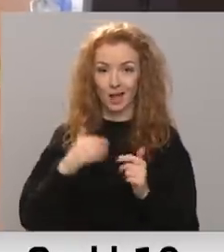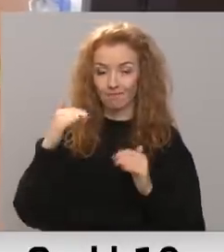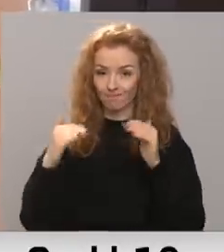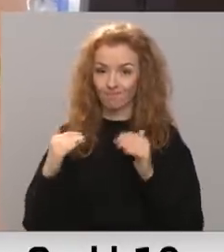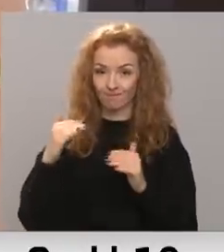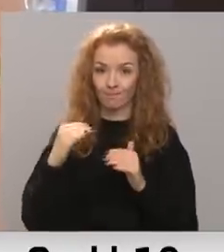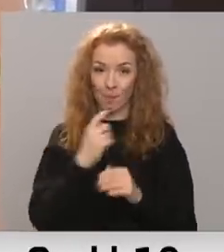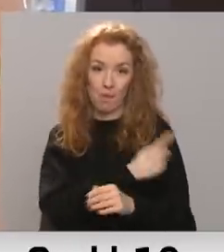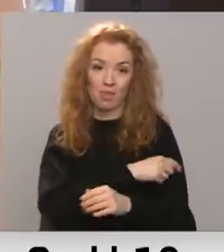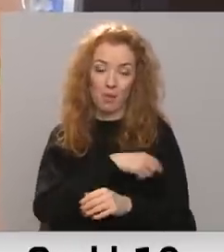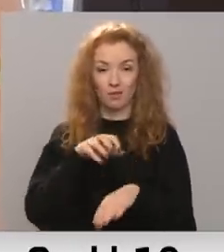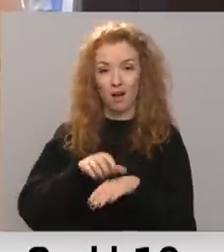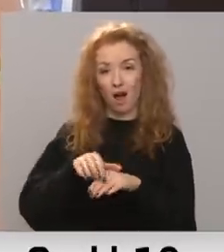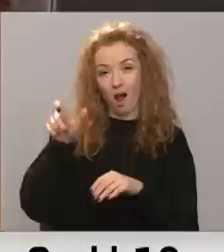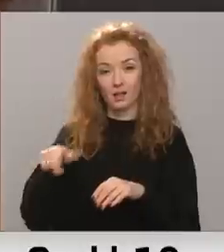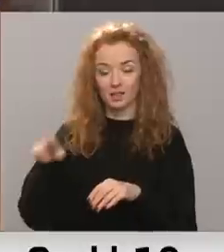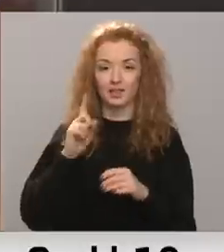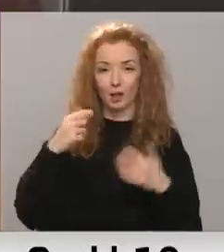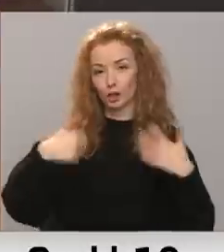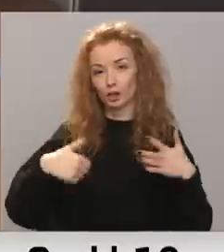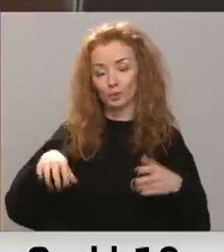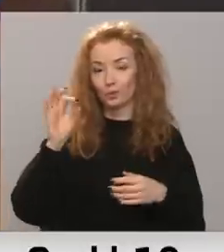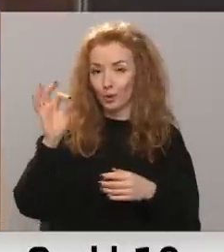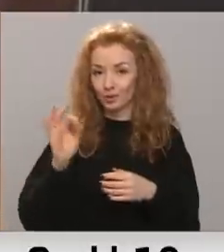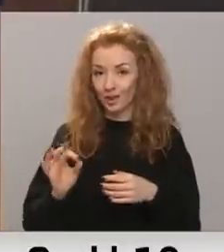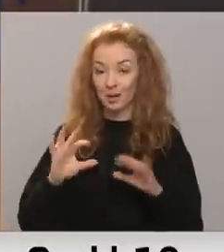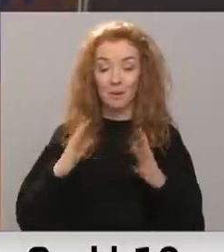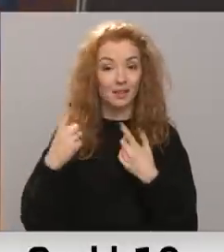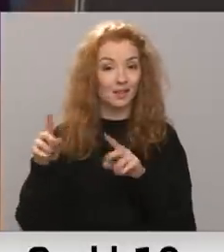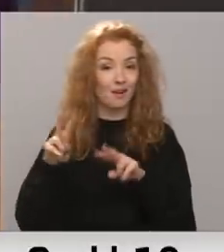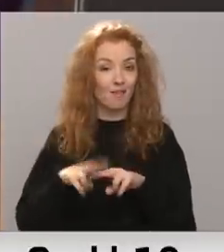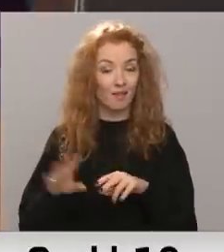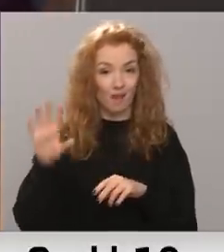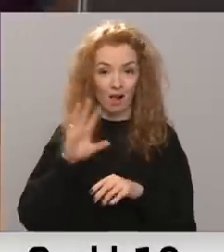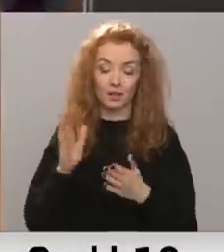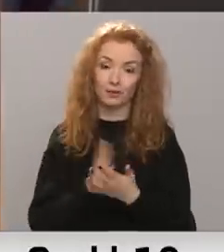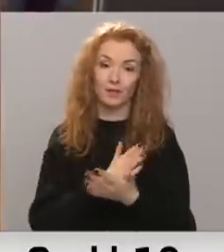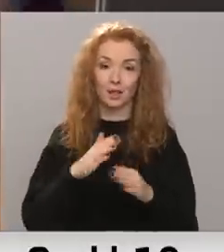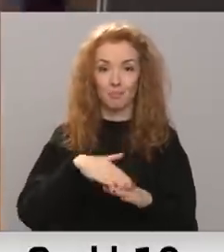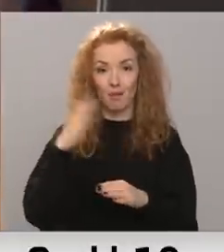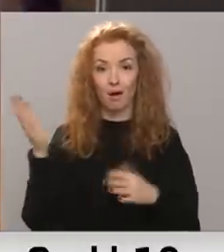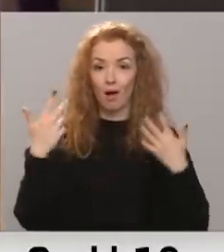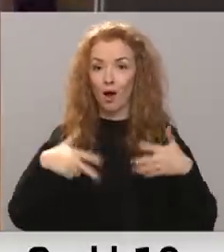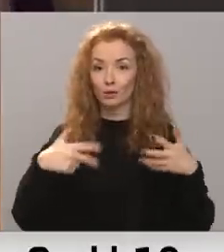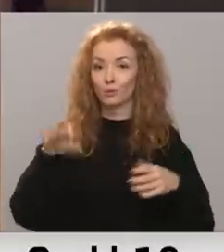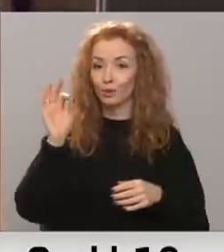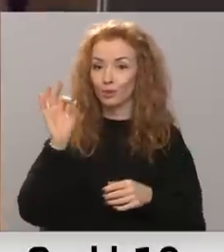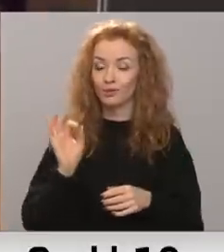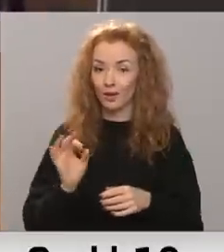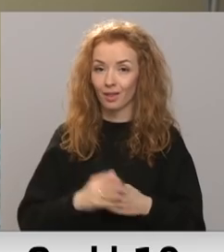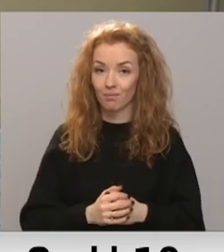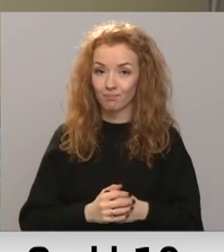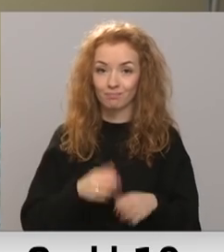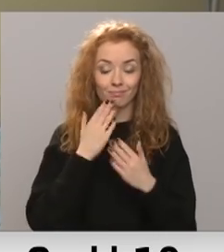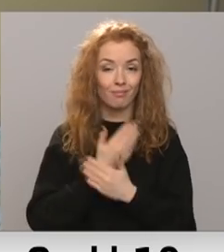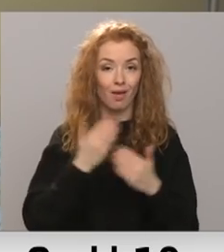medpersonāla vidū tuvojas vien 60%, kamēr citvietu valstī tas vidēji pārsniec 80%. Pēc